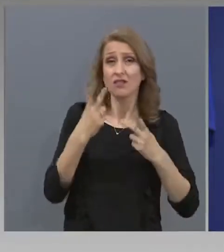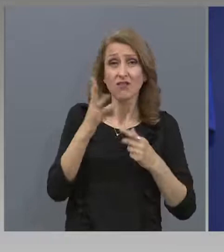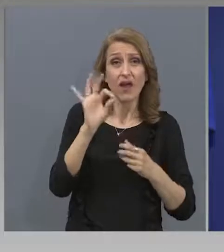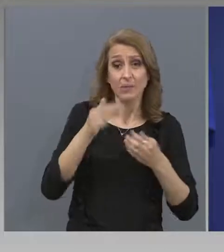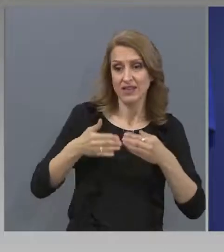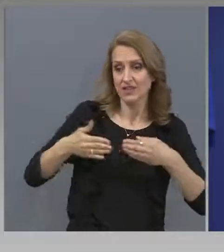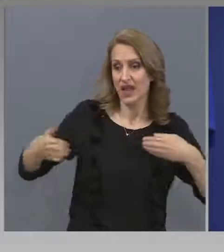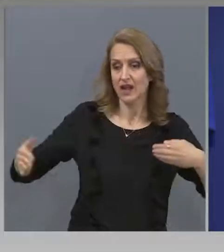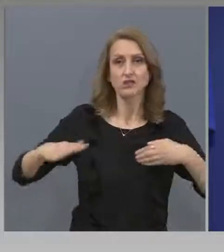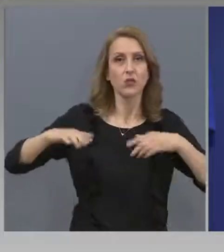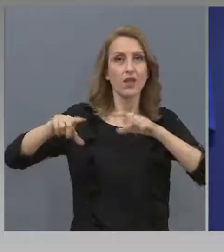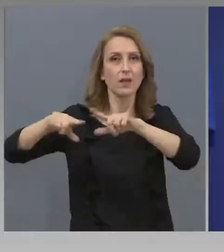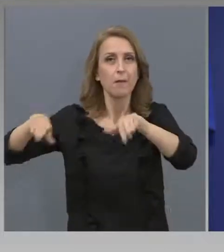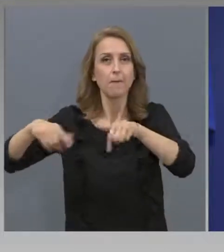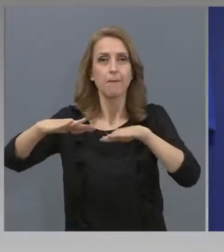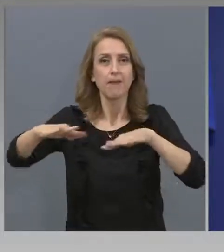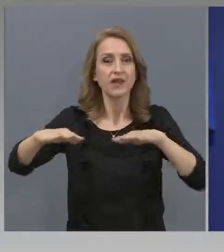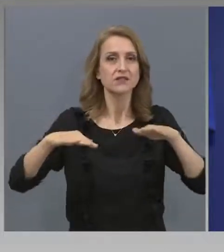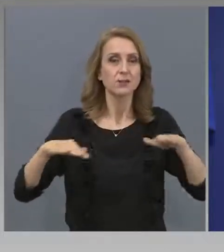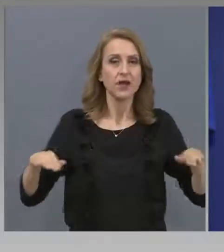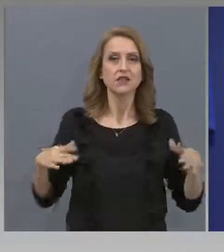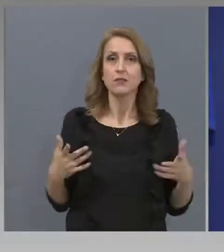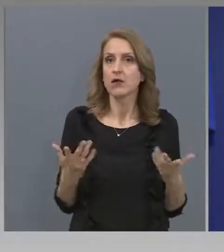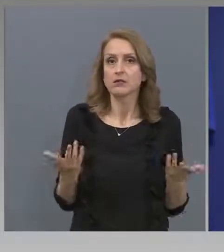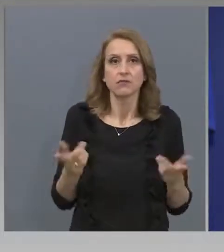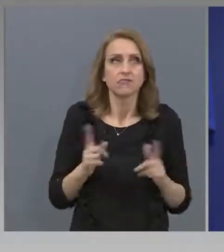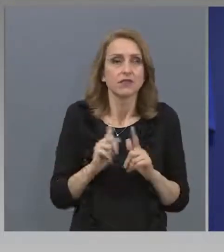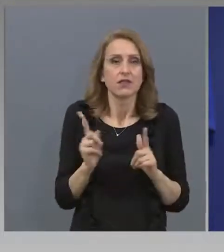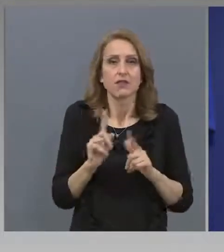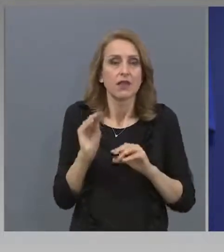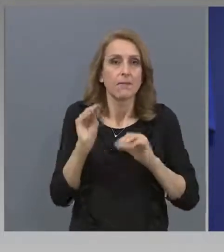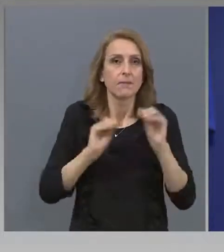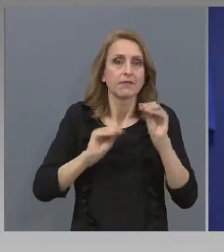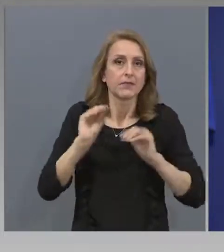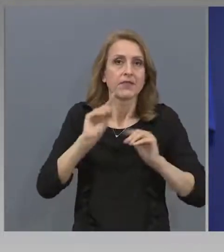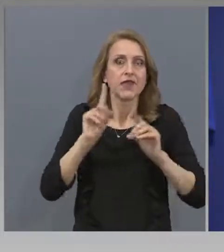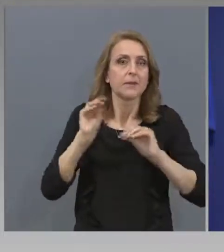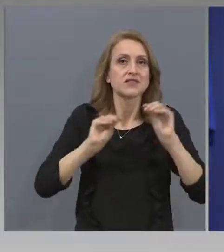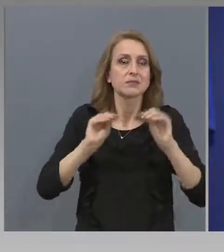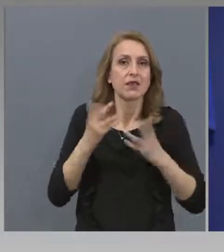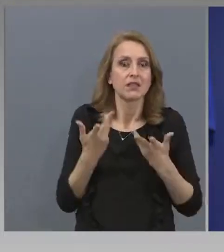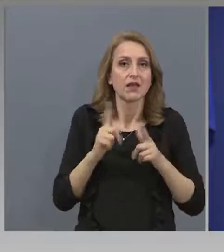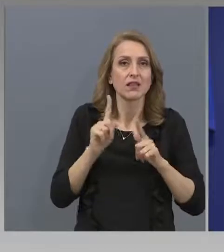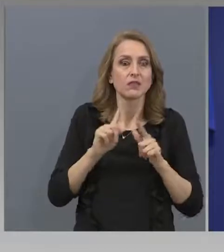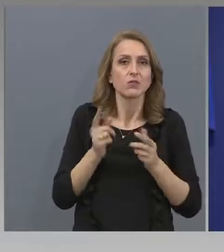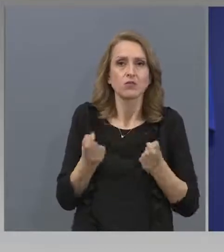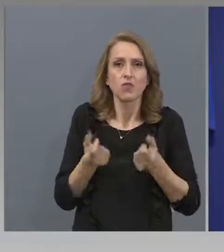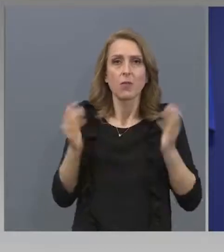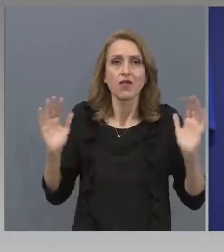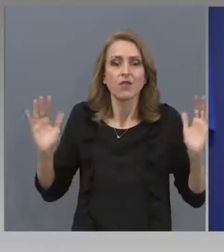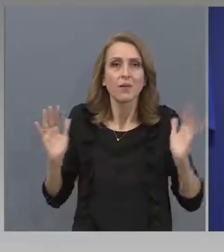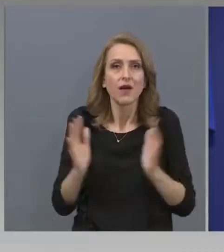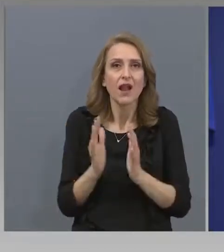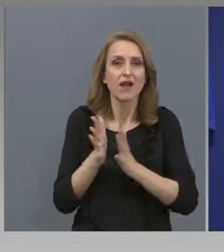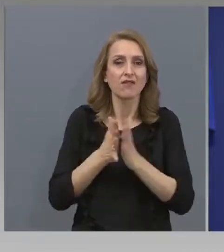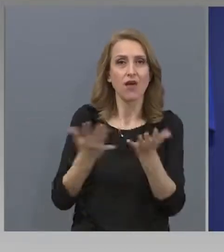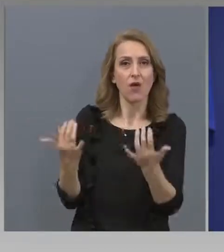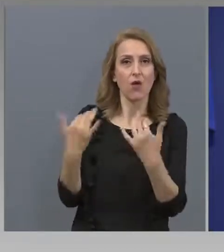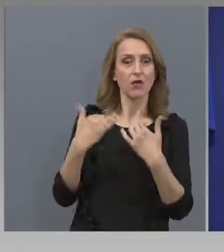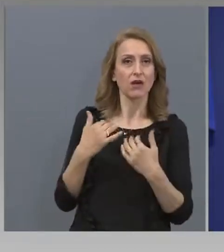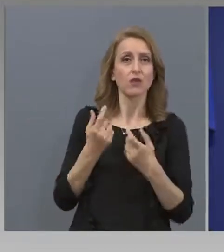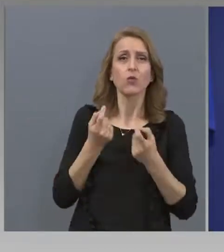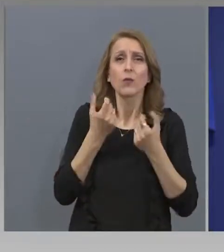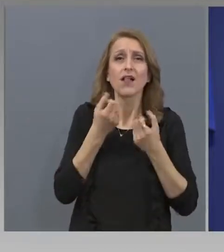на тези открити площи от собствениците и съответно от управителите, защото прекалено малъка е възможността за